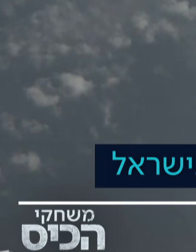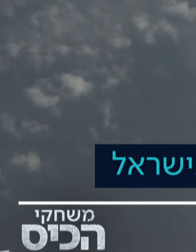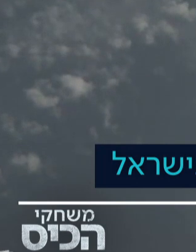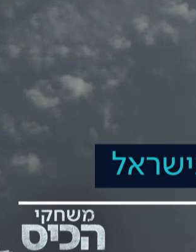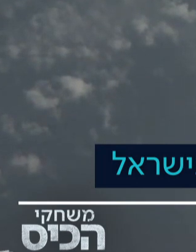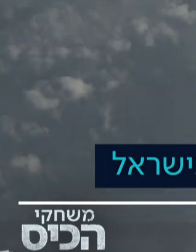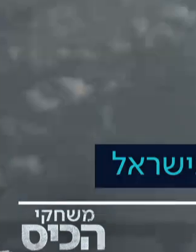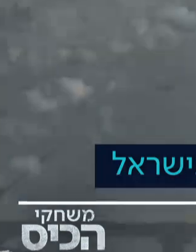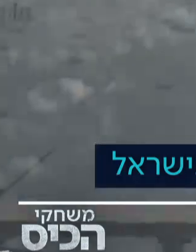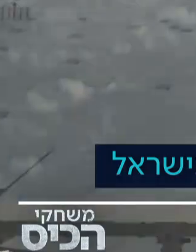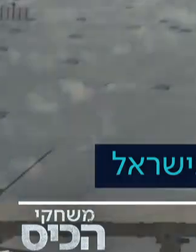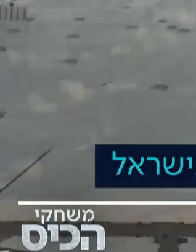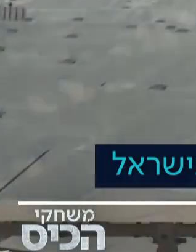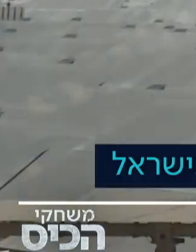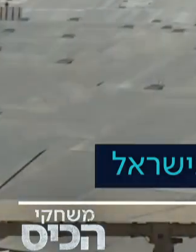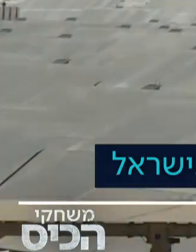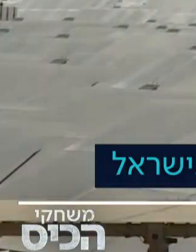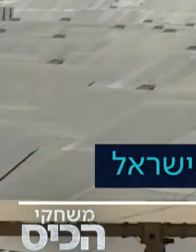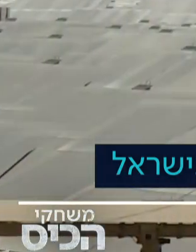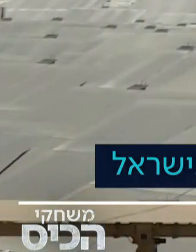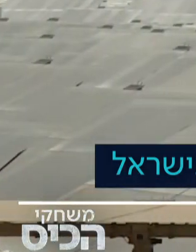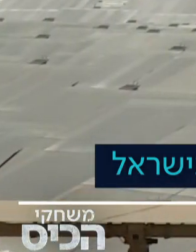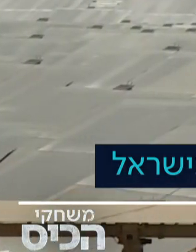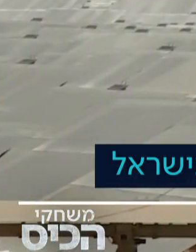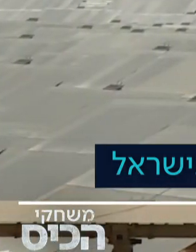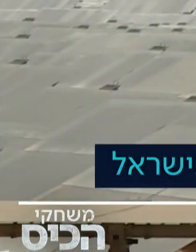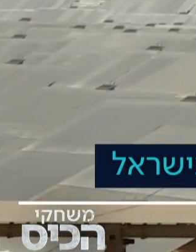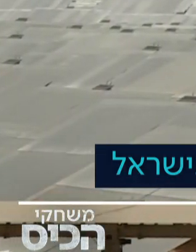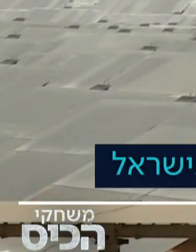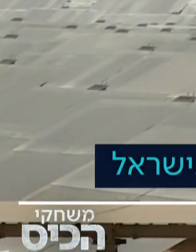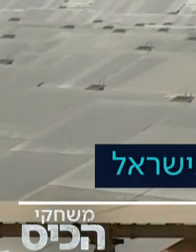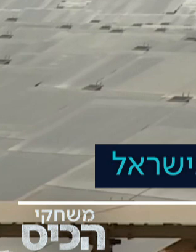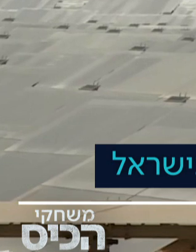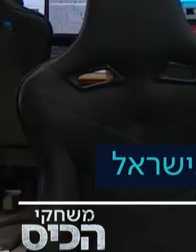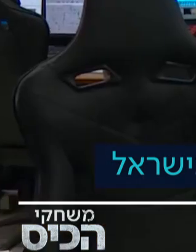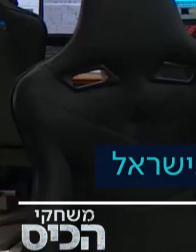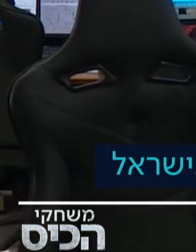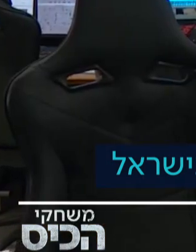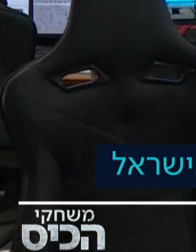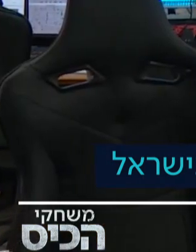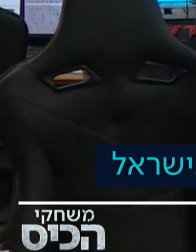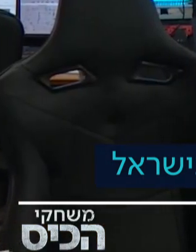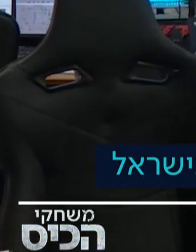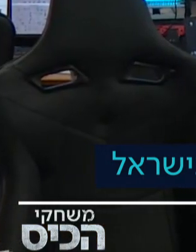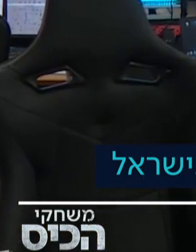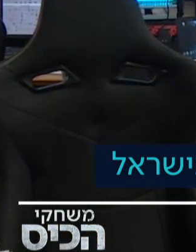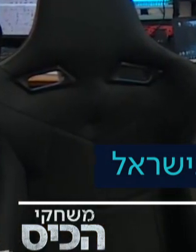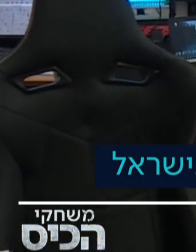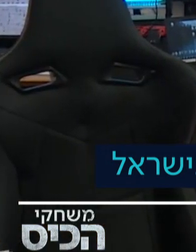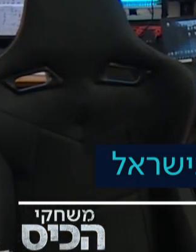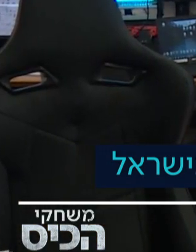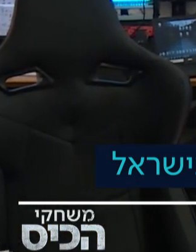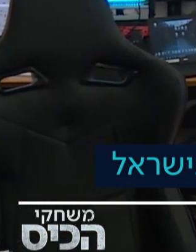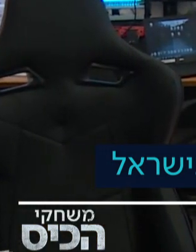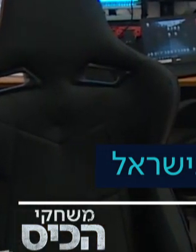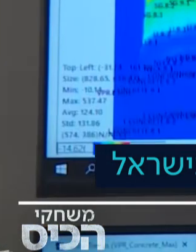קבוצות ממדינות שונות צפויות לגשת למכרז להקמת תחנת הכוח הסולרית הגדולה ביותר בישראל. התחנה תסתרה על שטח